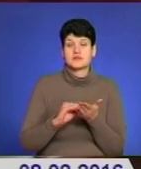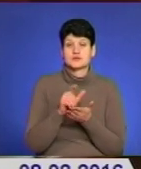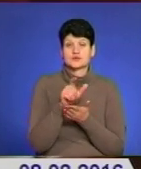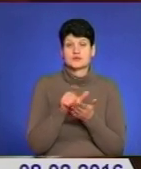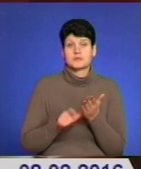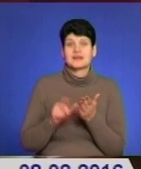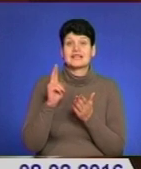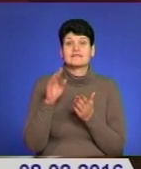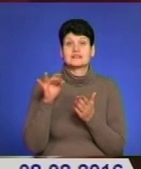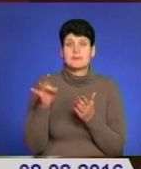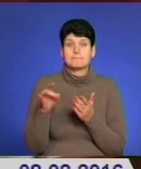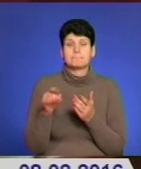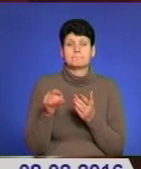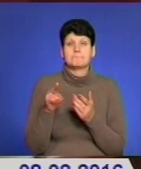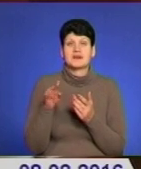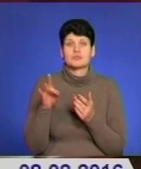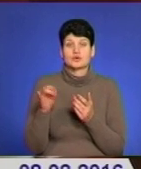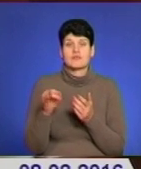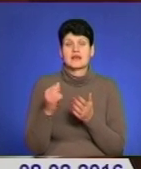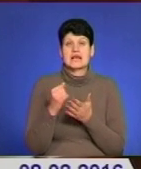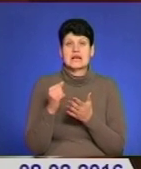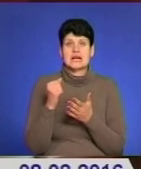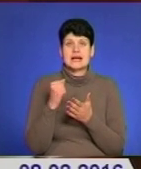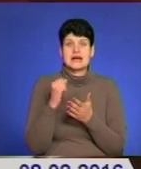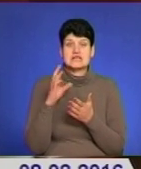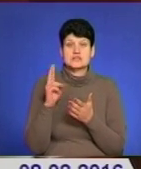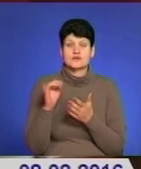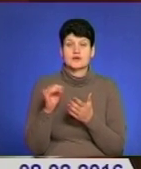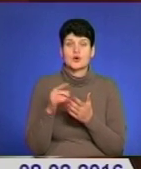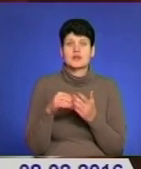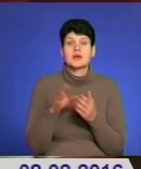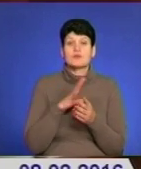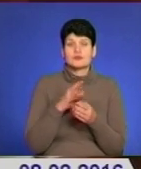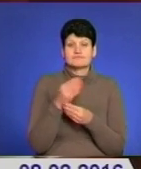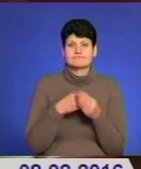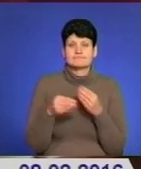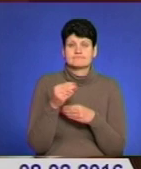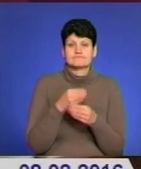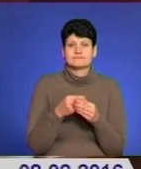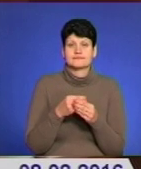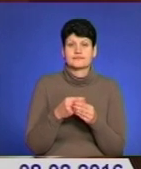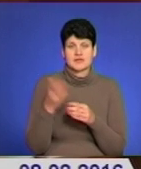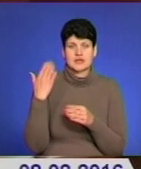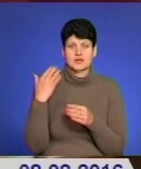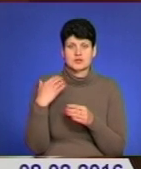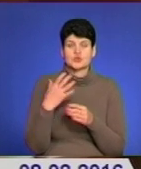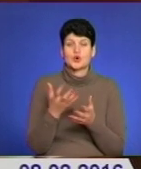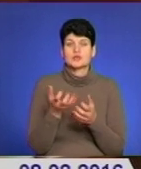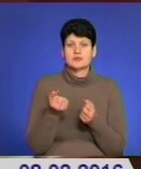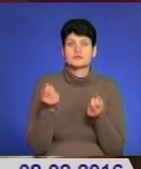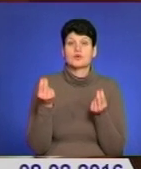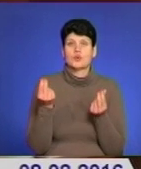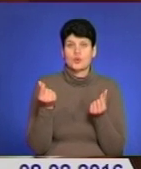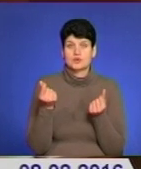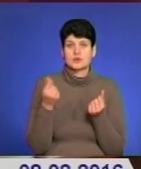квитанції до прибуткових касових ордерів, які були ним підроблені заздалегідь. Отримувавши грошові